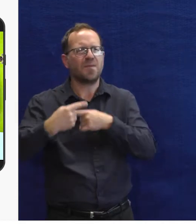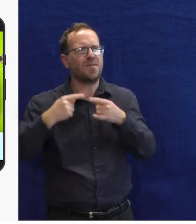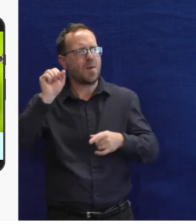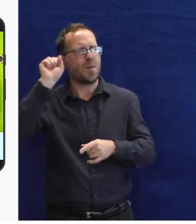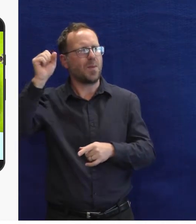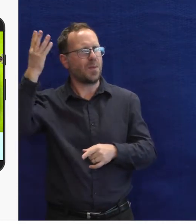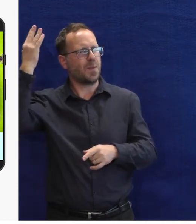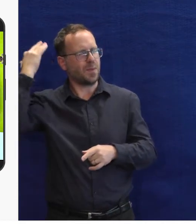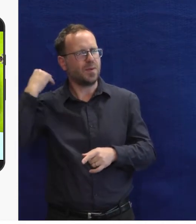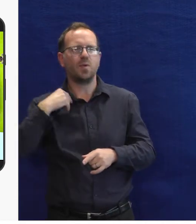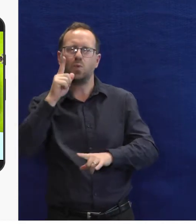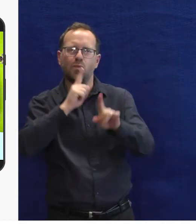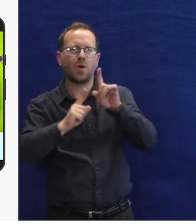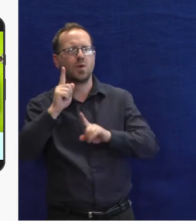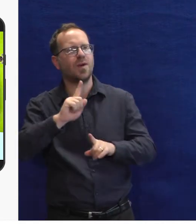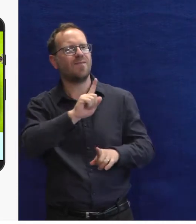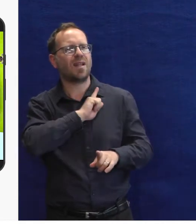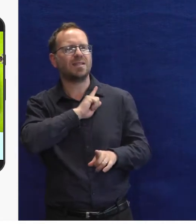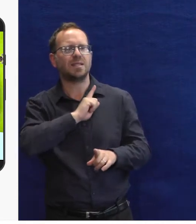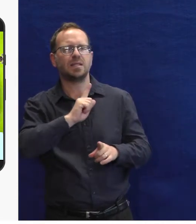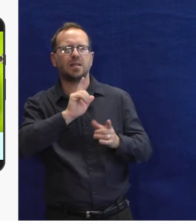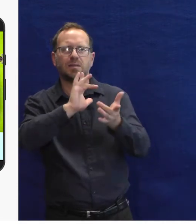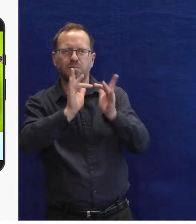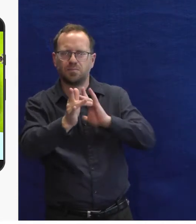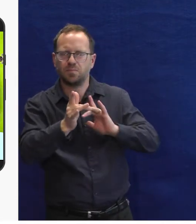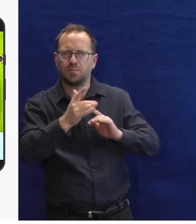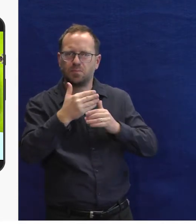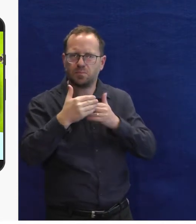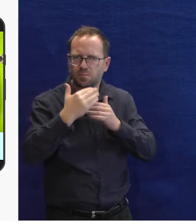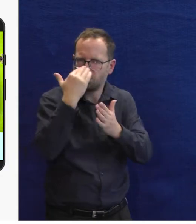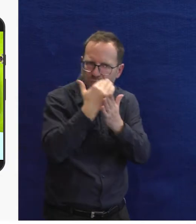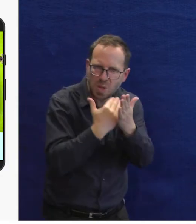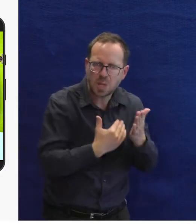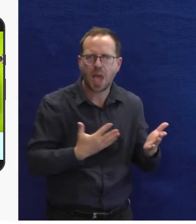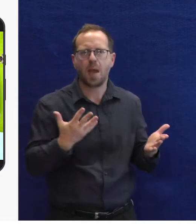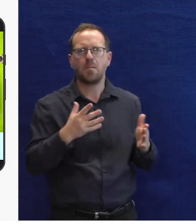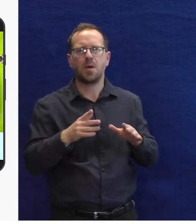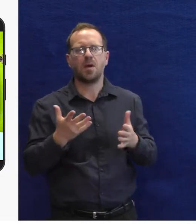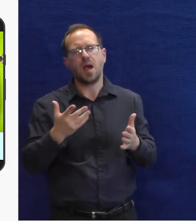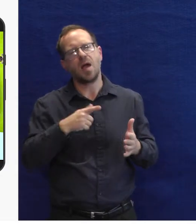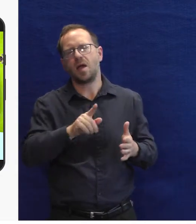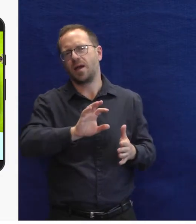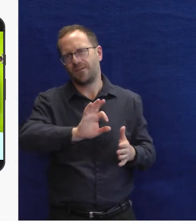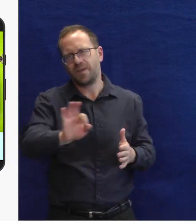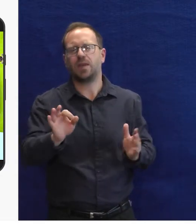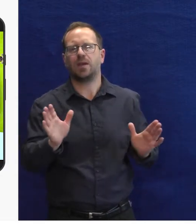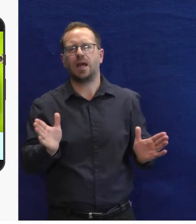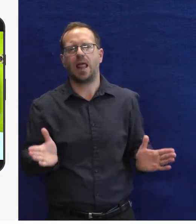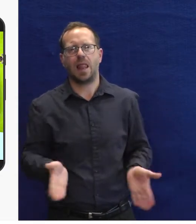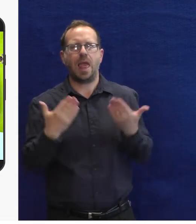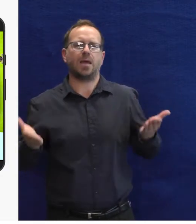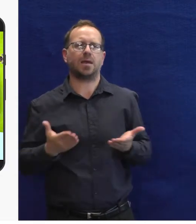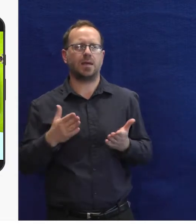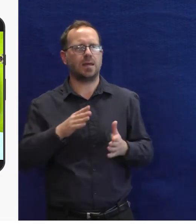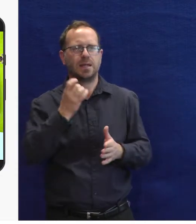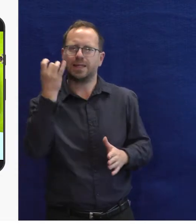bylo nějaké rozhodnutí, nějaký vývoj, kterým jsme si prošli, uvažovali jsme i o vlastním hardwareu. Řekněme, že tahle ta cesta